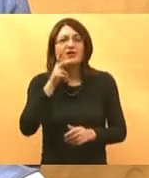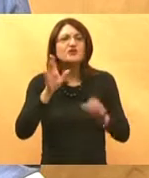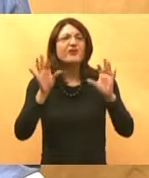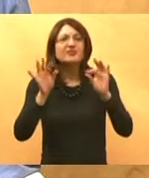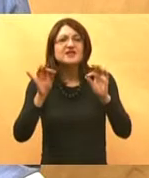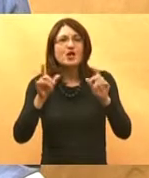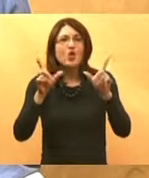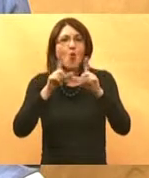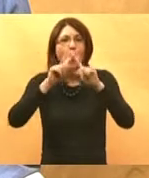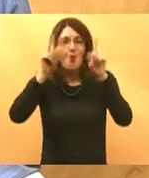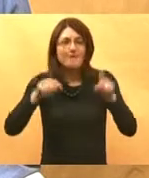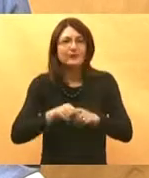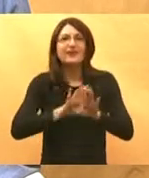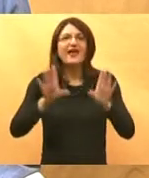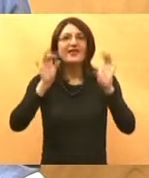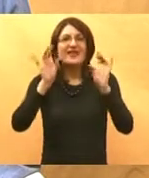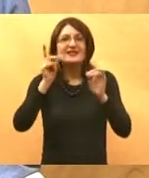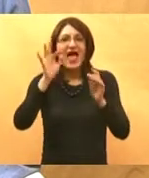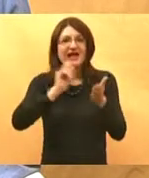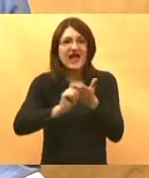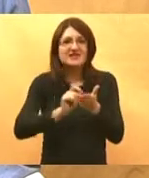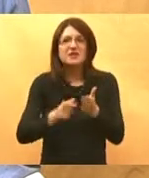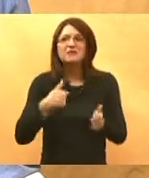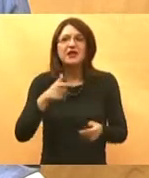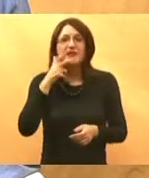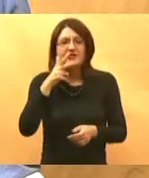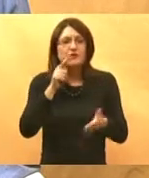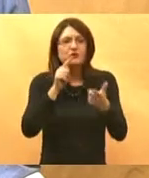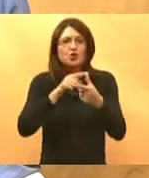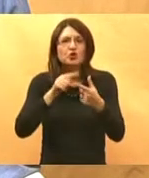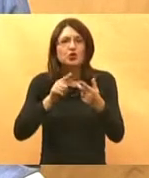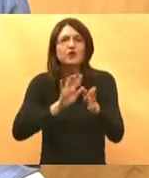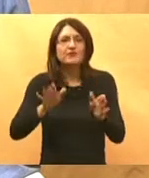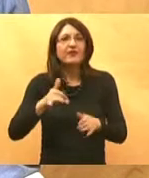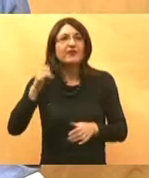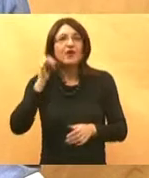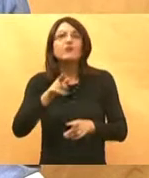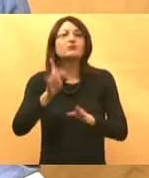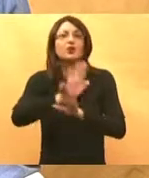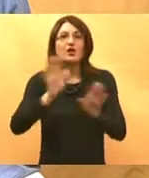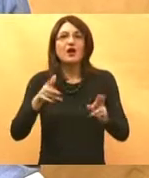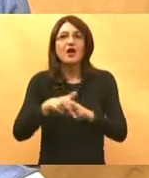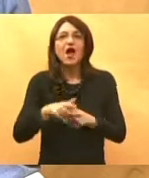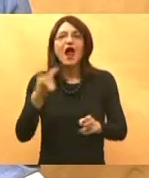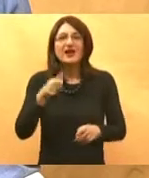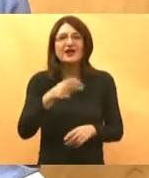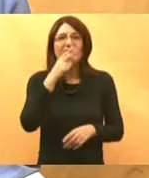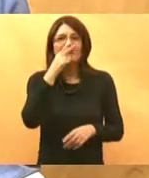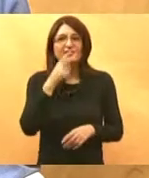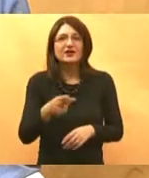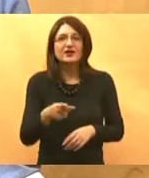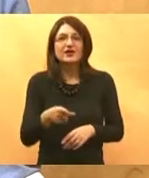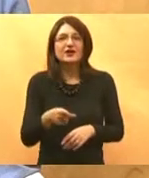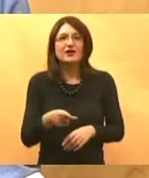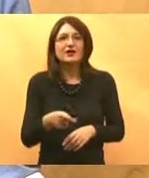recepta. Dva, tri recepta, trebam nazovan telefonom, doviđenja. Ali više se gleda one prokleti, kad moram reći